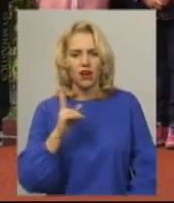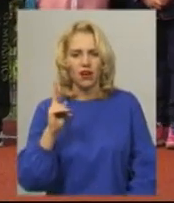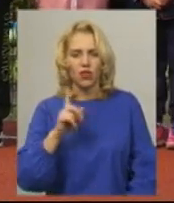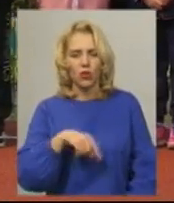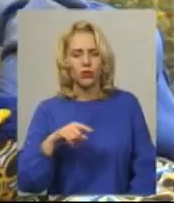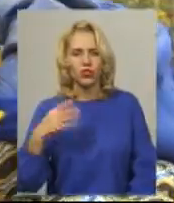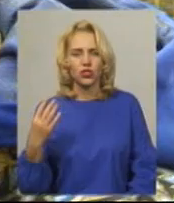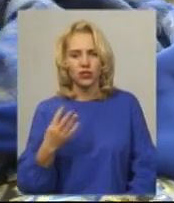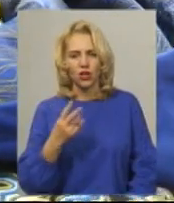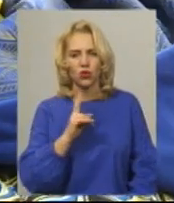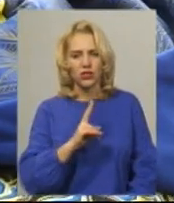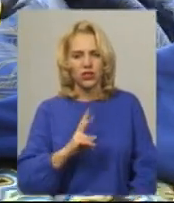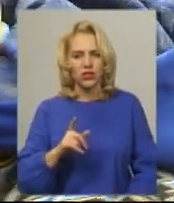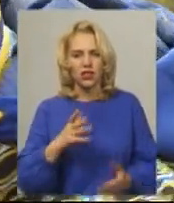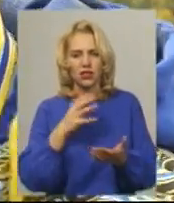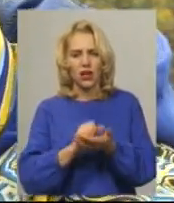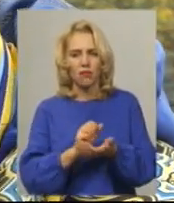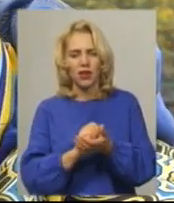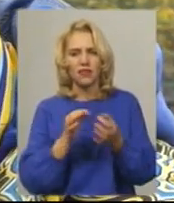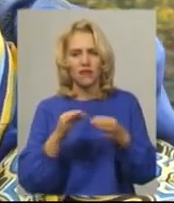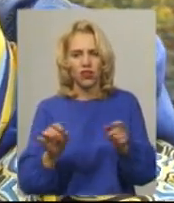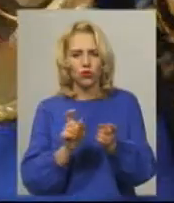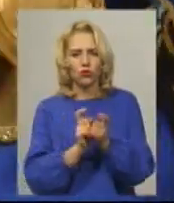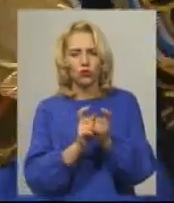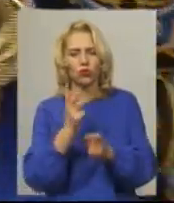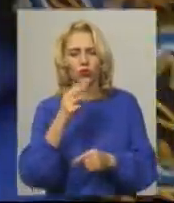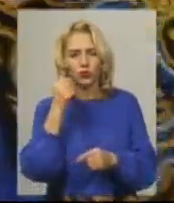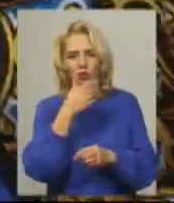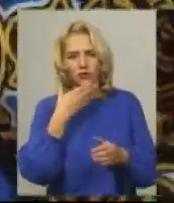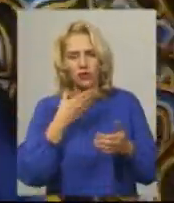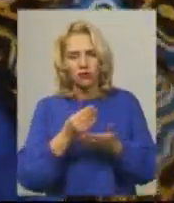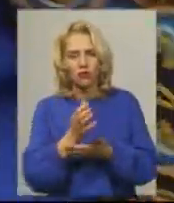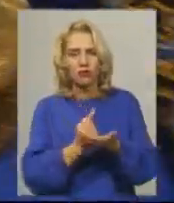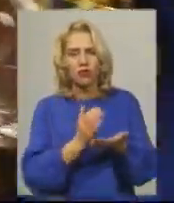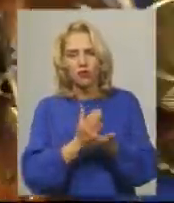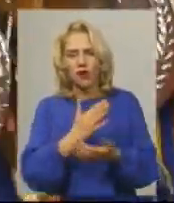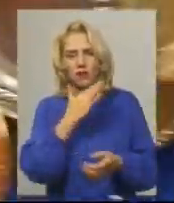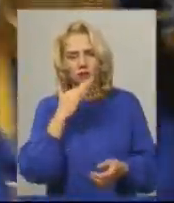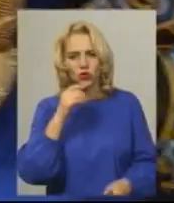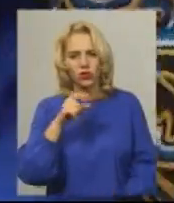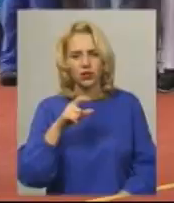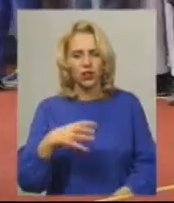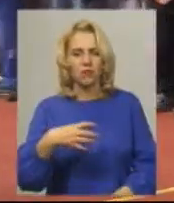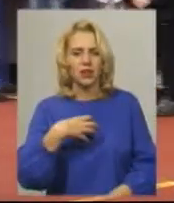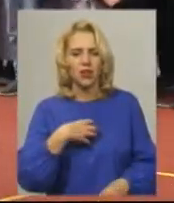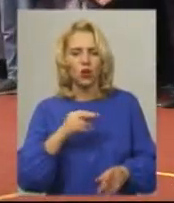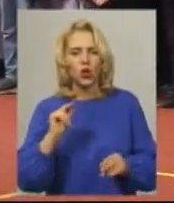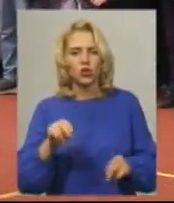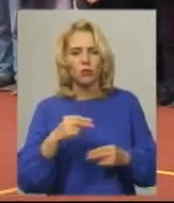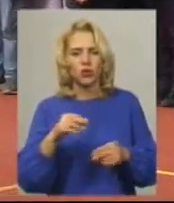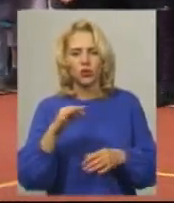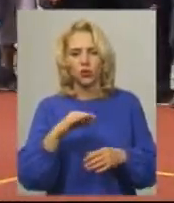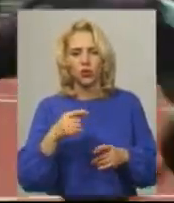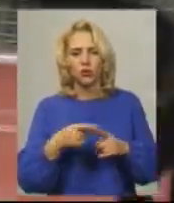Костянтин Задоянчук вільною боротьбою займається три роки. Каже, у своїй скарбниці має не одну золоту медаль у чемпіонатах області. Додає,